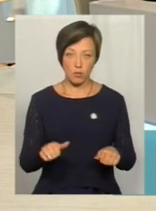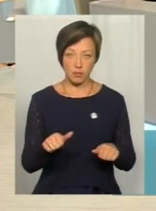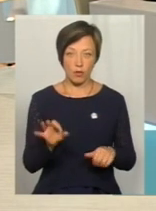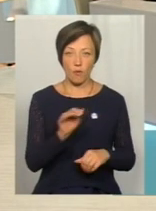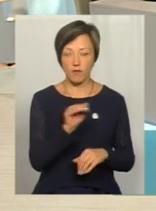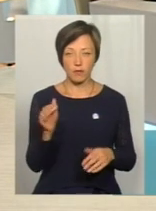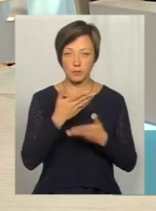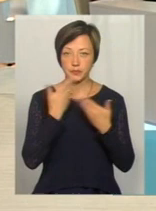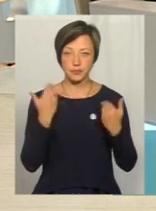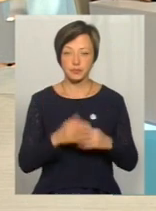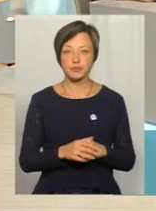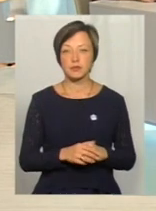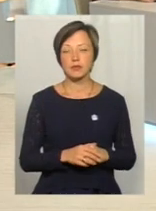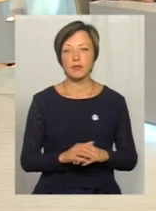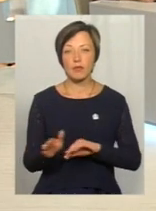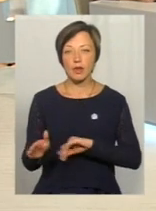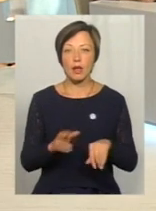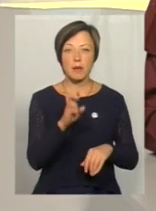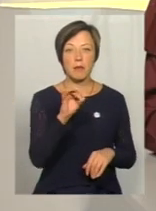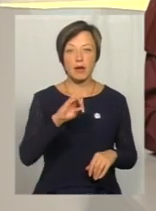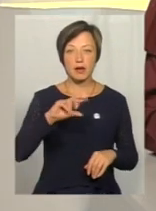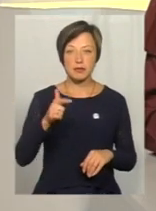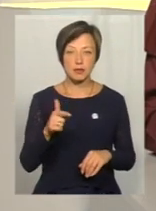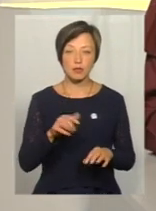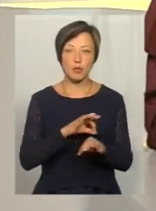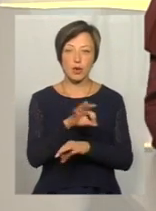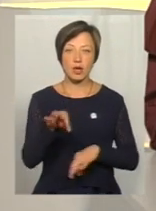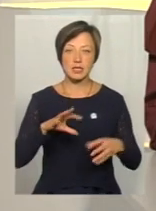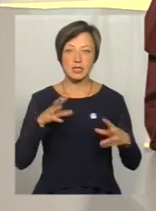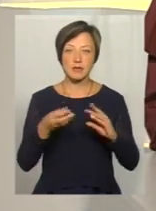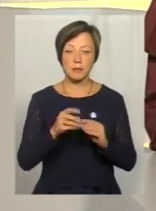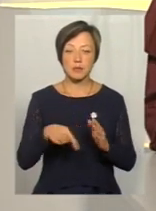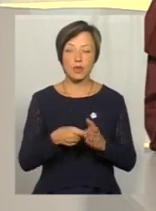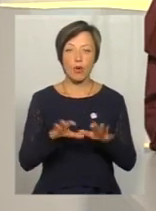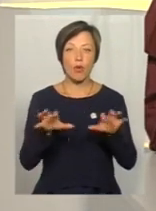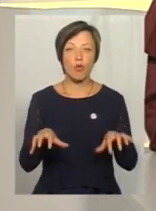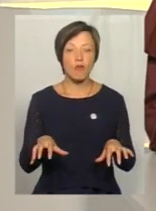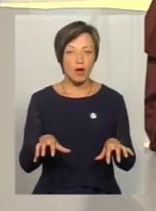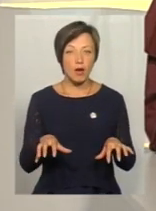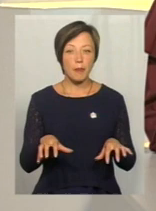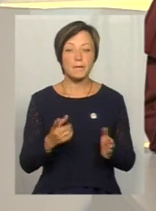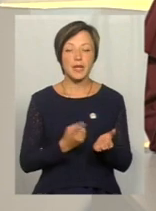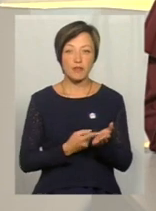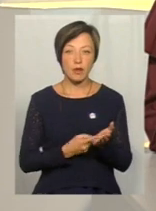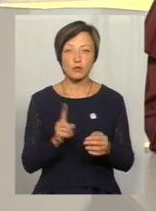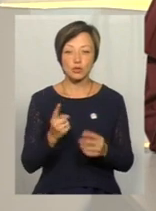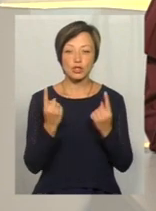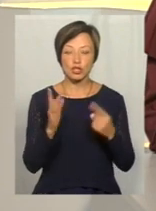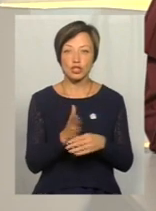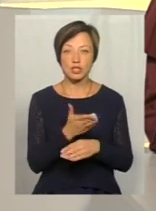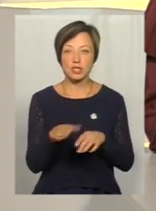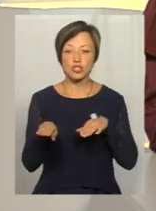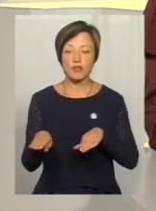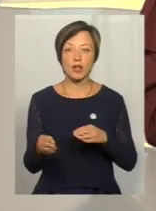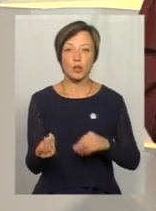У березні в проєкті «Суспільного звіту на живу» Хмельницький міський голова Олександр Семчишин підтвердив, що значна частина